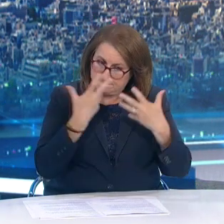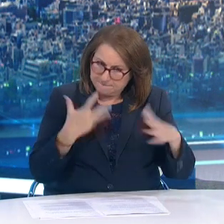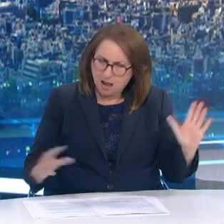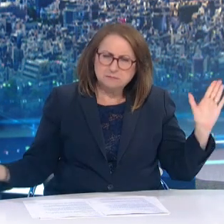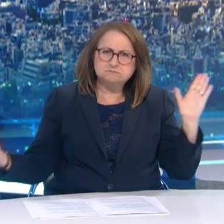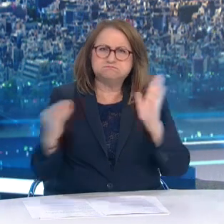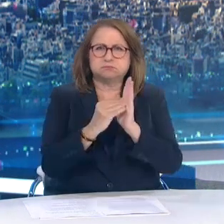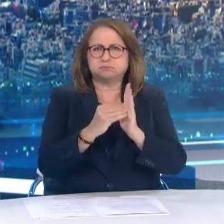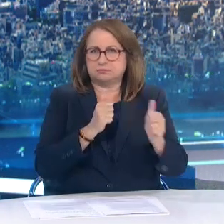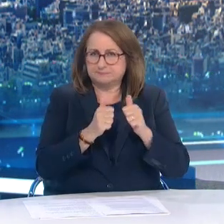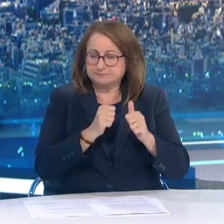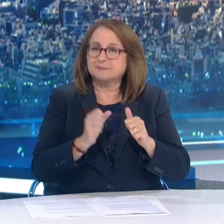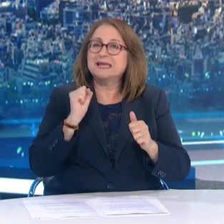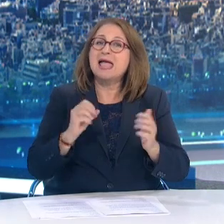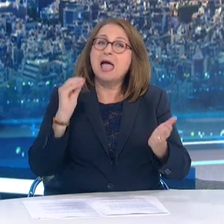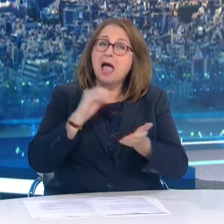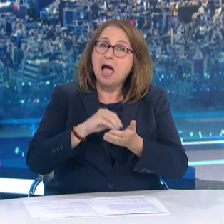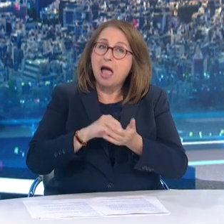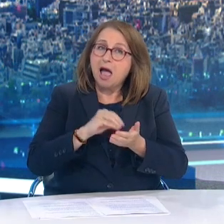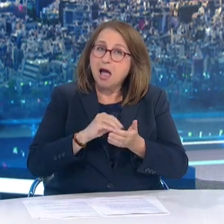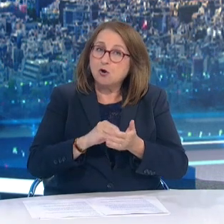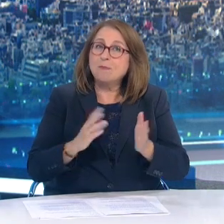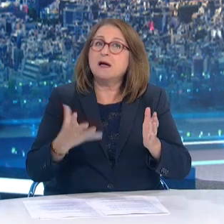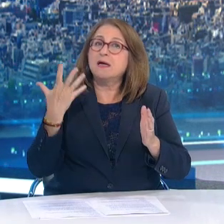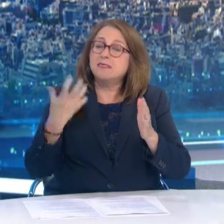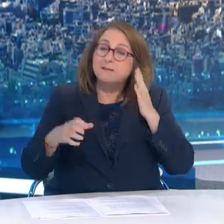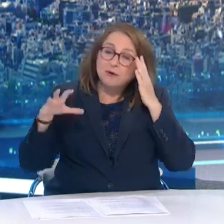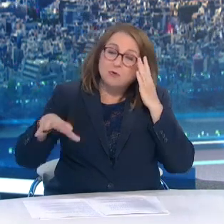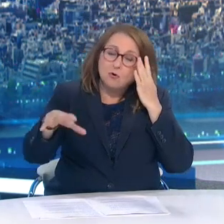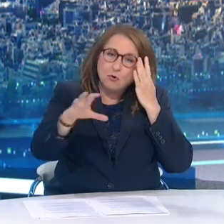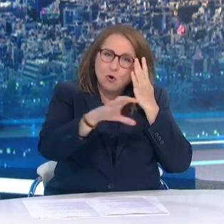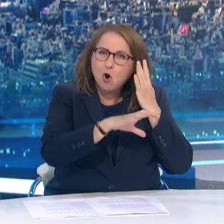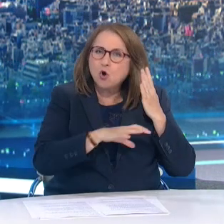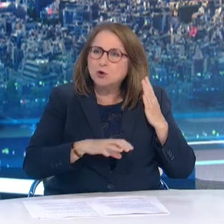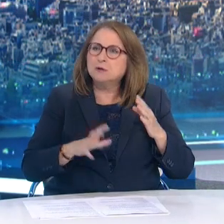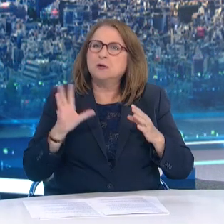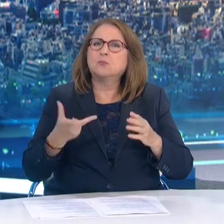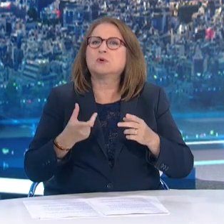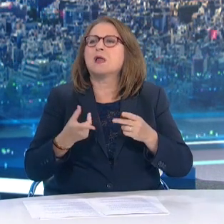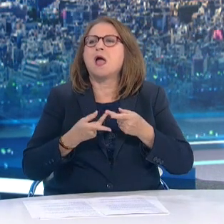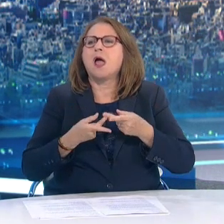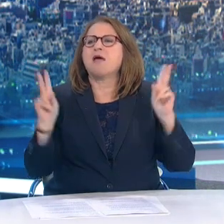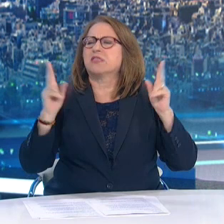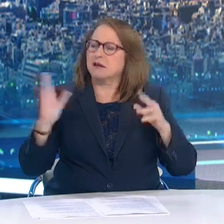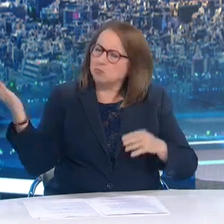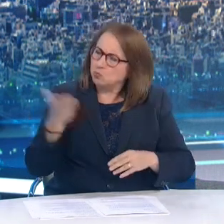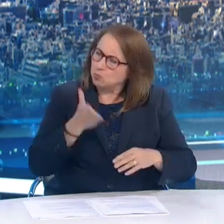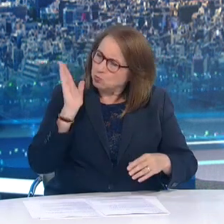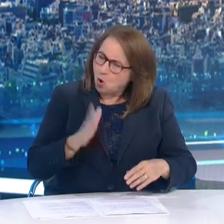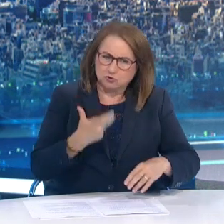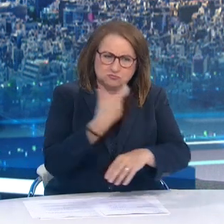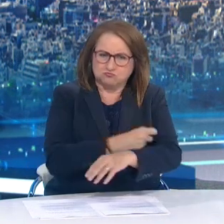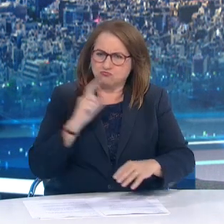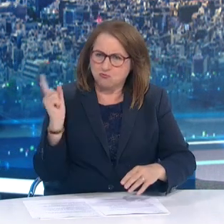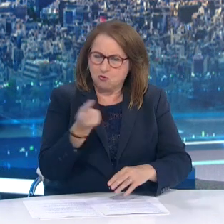-free χώρους και το τεστ σε μειχτούς χώρους τα rapid test ή το PCR Θα είναι έτοιμη το πρώτο δεκαήμερο του Ιουλίου έτσι ώστε